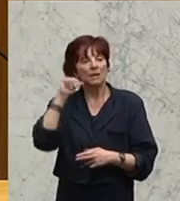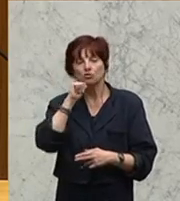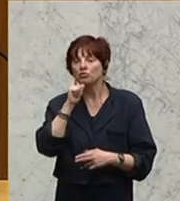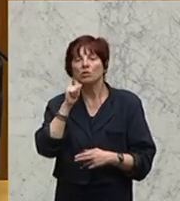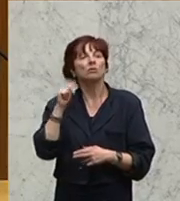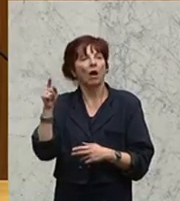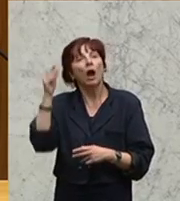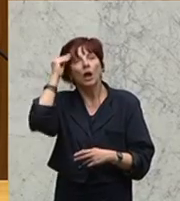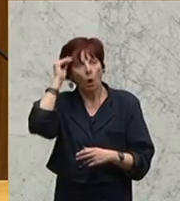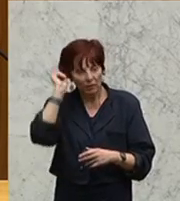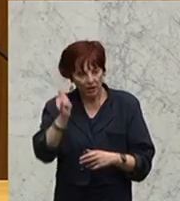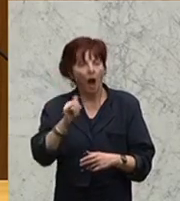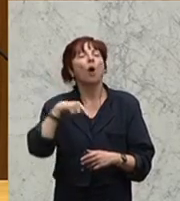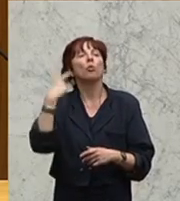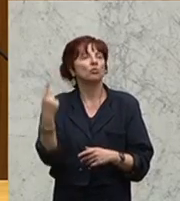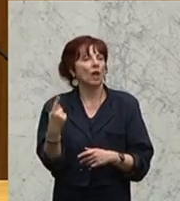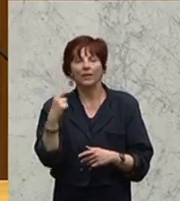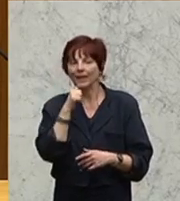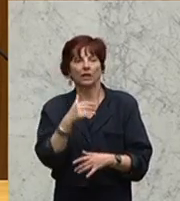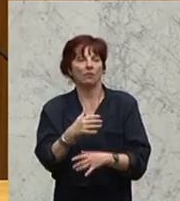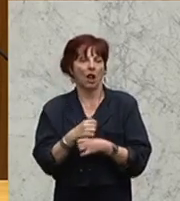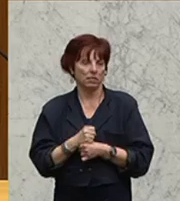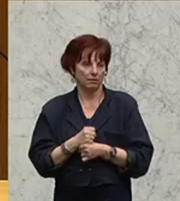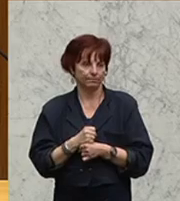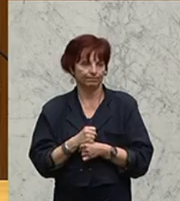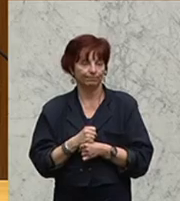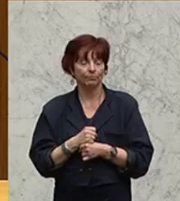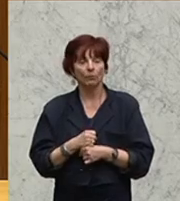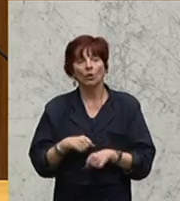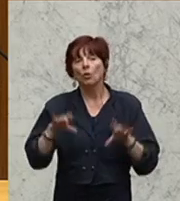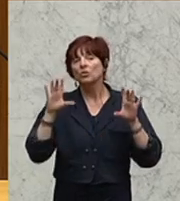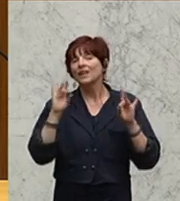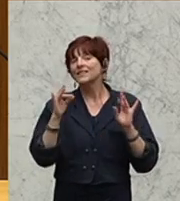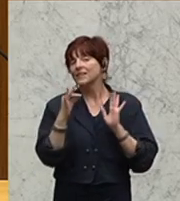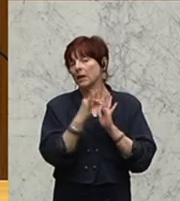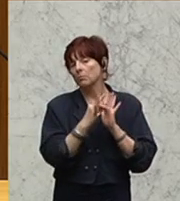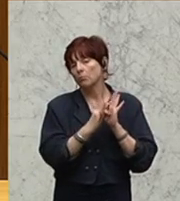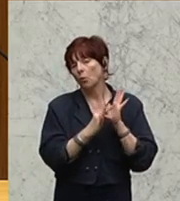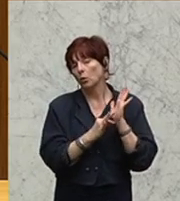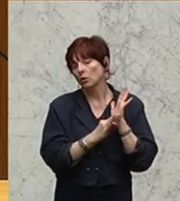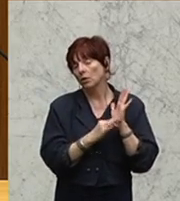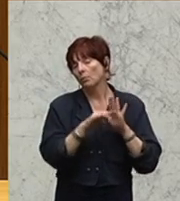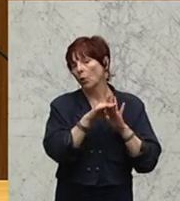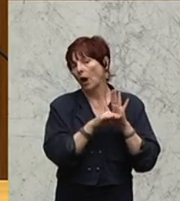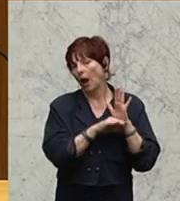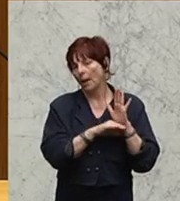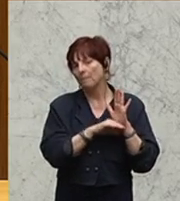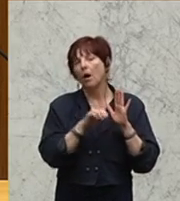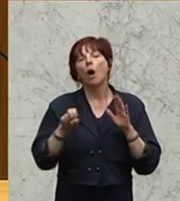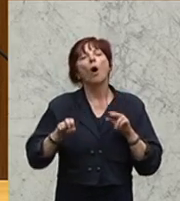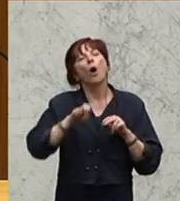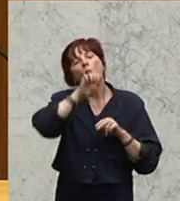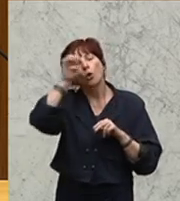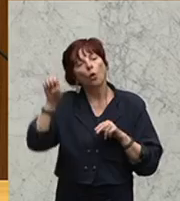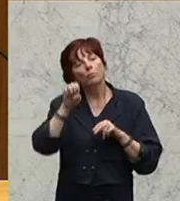halten können, meine Damen und Herren. Und dem Zehn-Punkte-Programm, das der Europäische Rat beschlossen hat, hat ja der